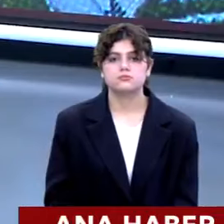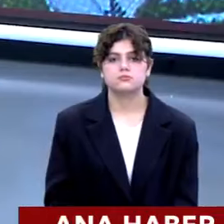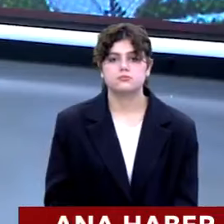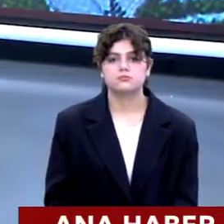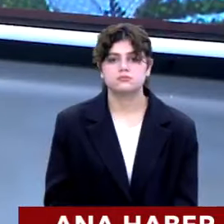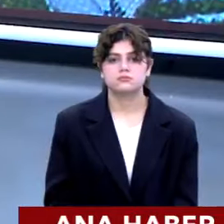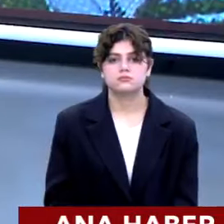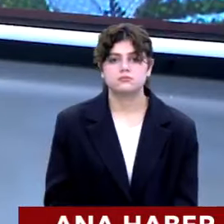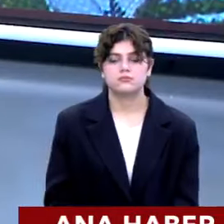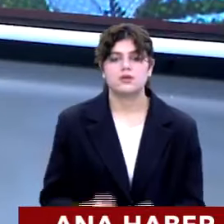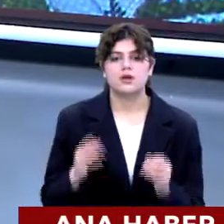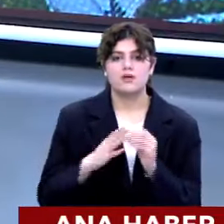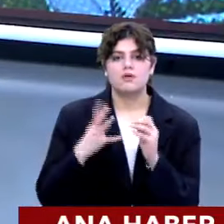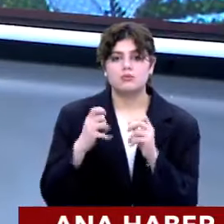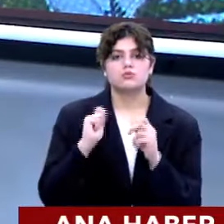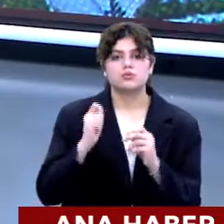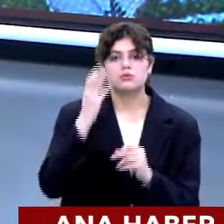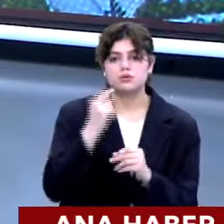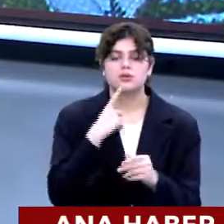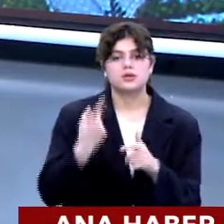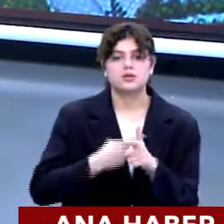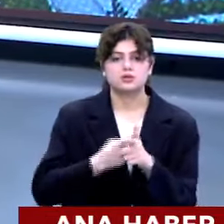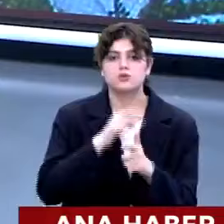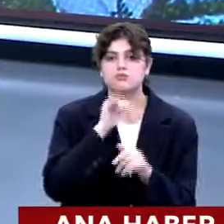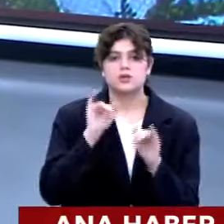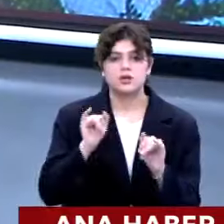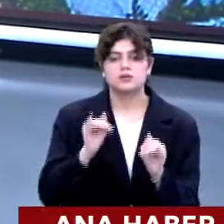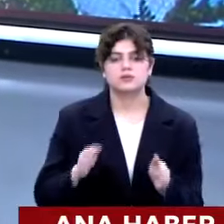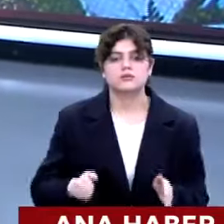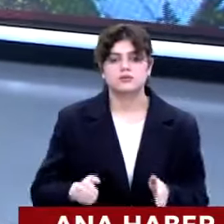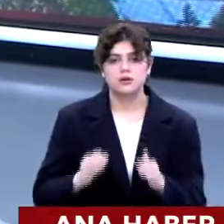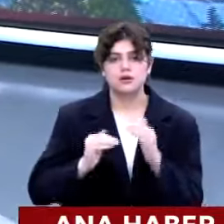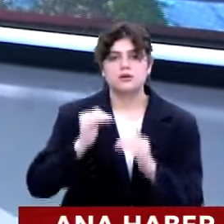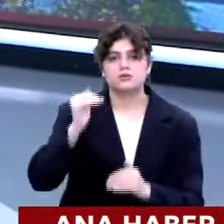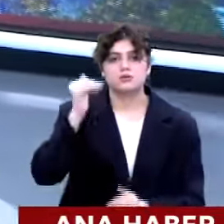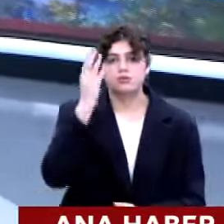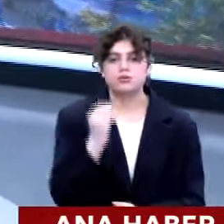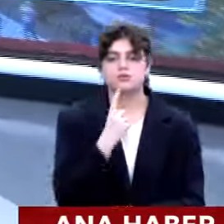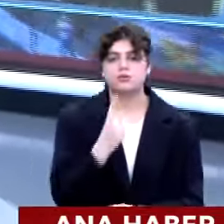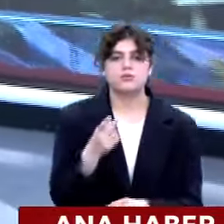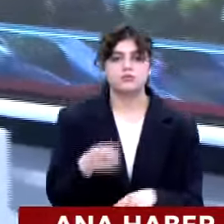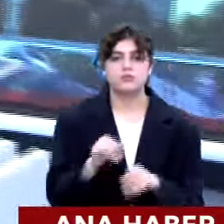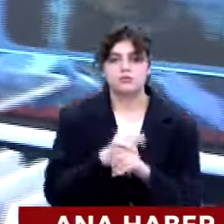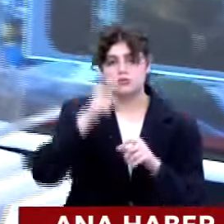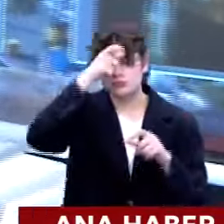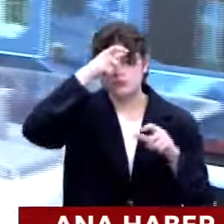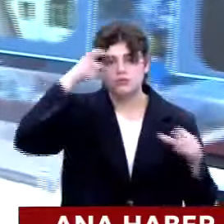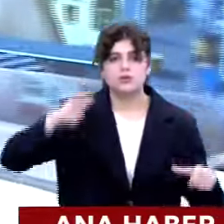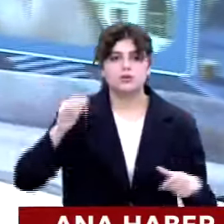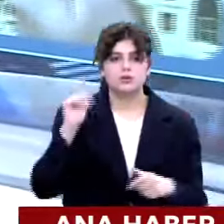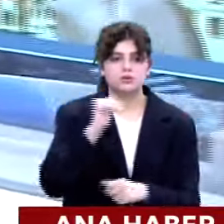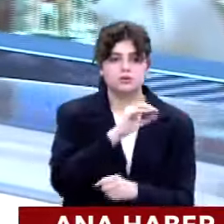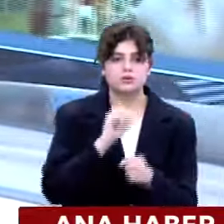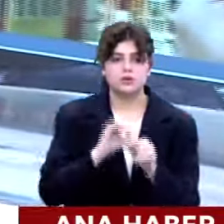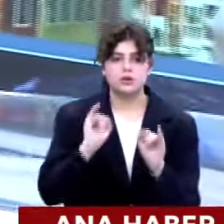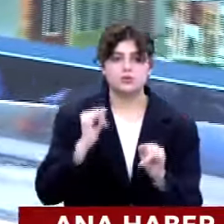almanın hayale dönüştüğü Türkiye'de de kiracı sayısı aynı paralelde artış gösteriyor. Bu Türkiye İstatistik Kurumu'nun verilerine